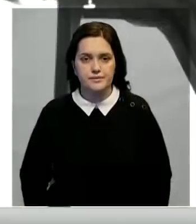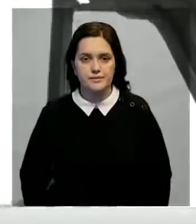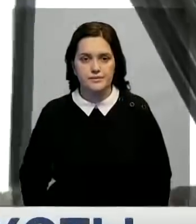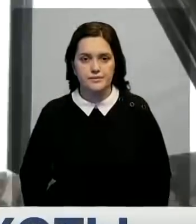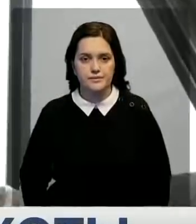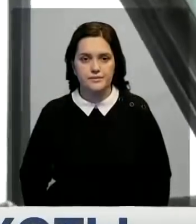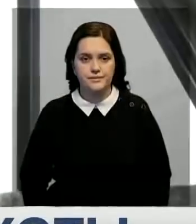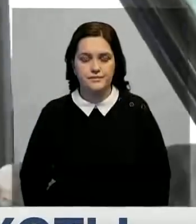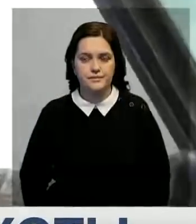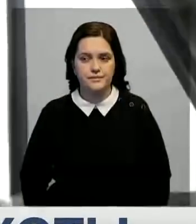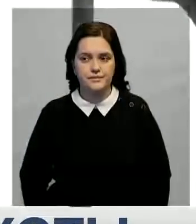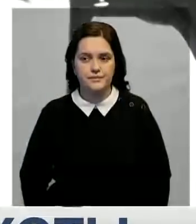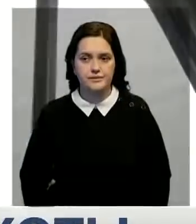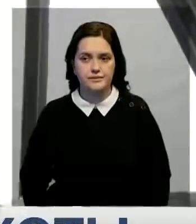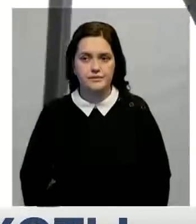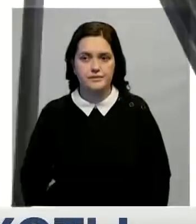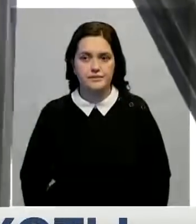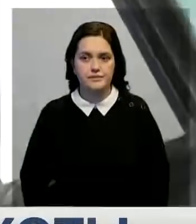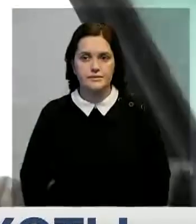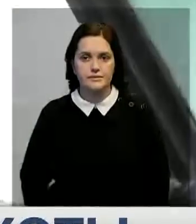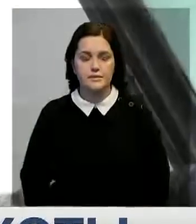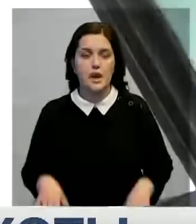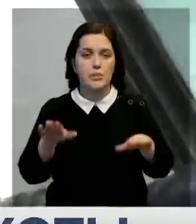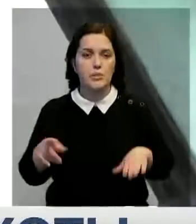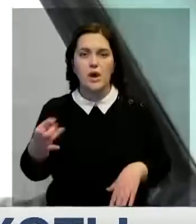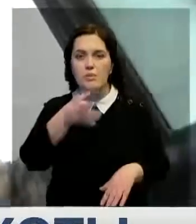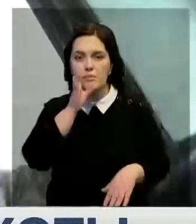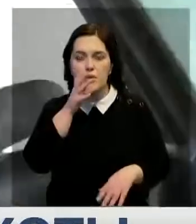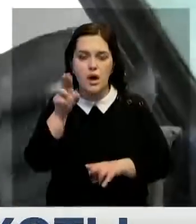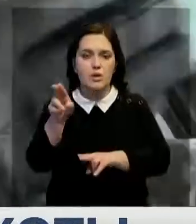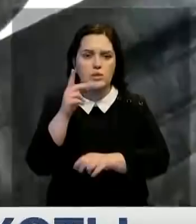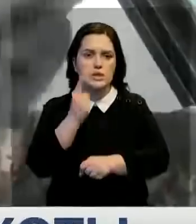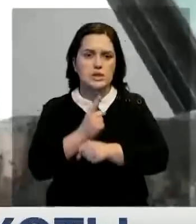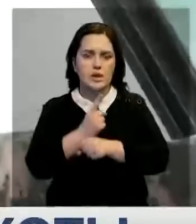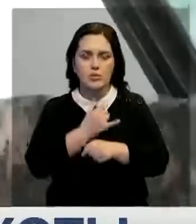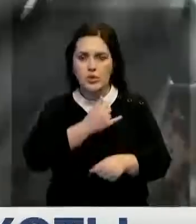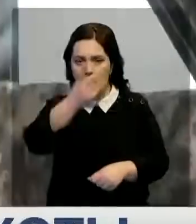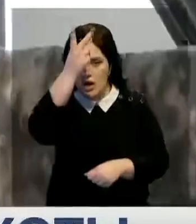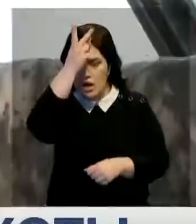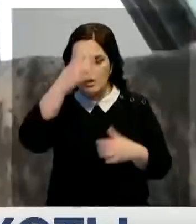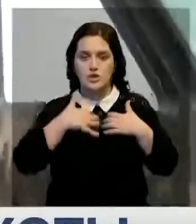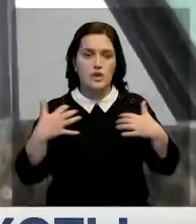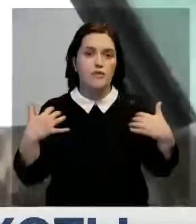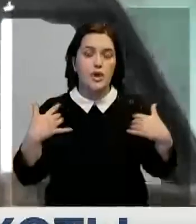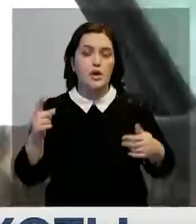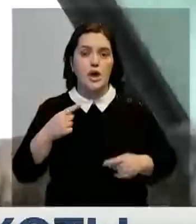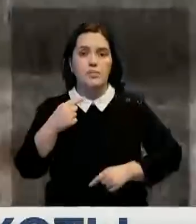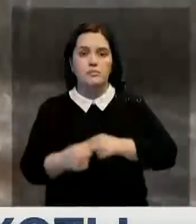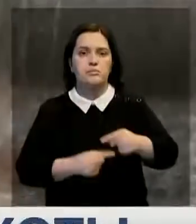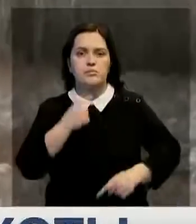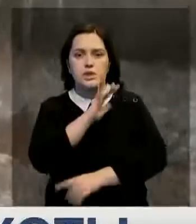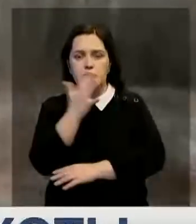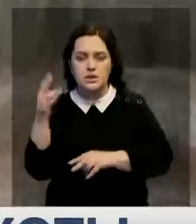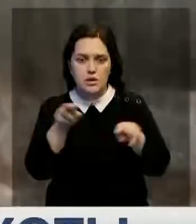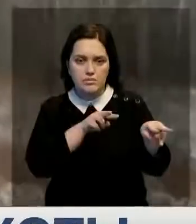На пойме охота запрещена. Сейчас немножко косули здесь у меня вот в этом районе. Ханат Бахжанов – потомственный лесник.